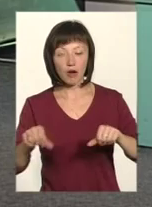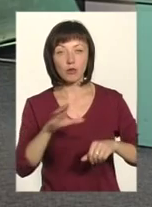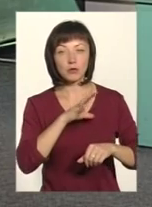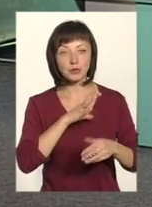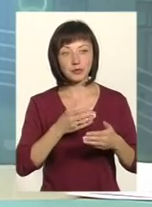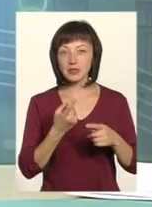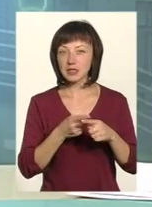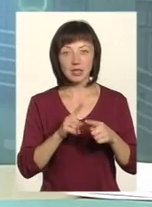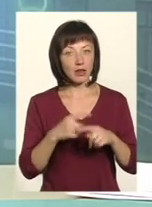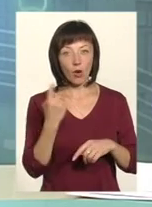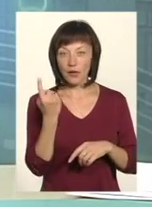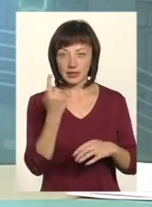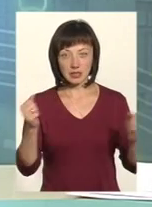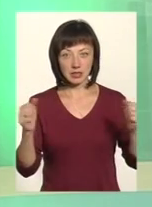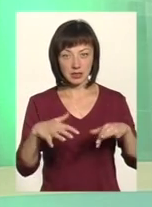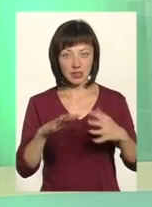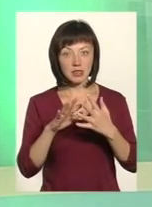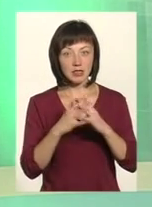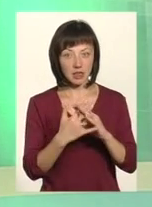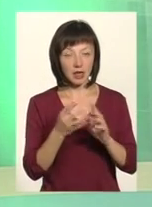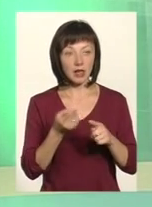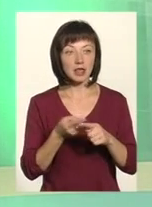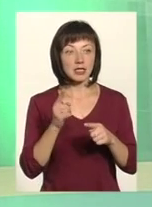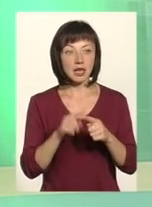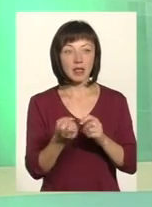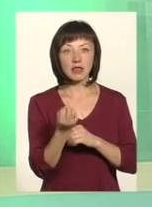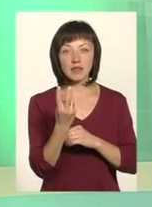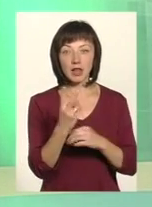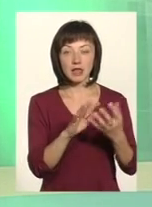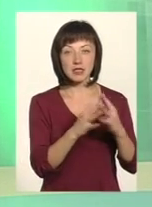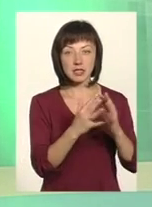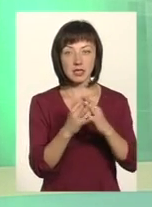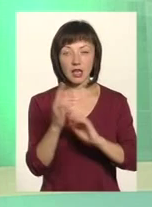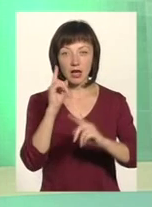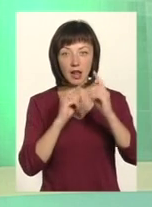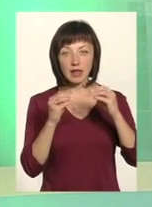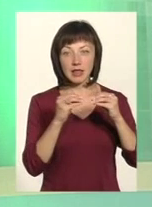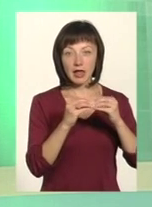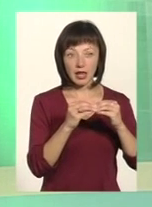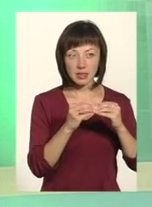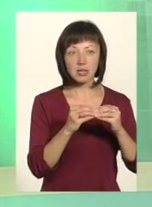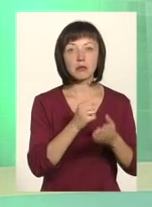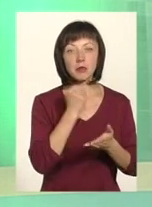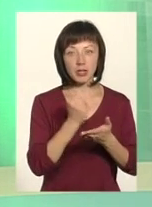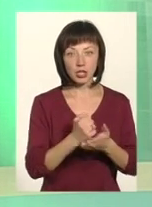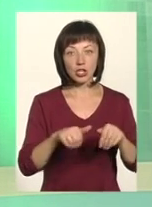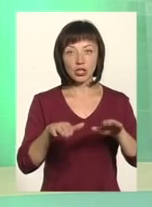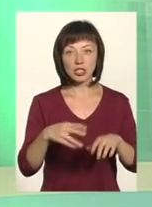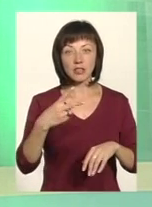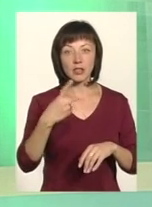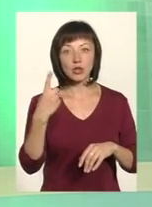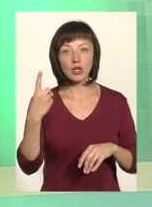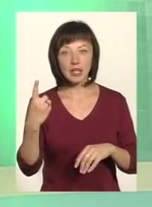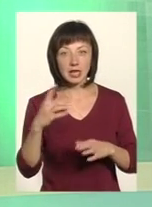Це не один схід села? Це не один. Це в нас 12 сільських рад, 10 сільських рад прийняли рішення, 21 село.